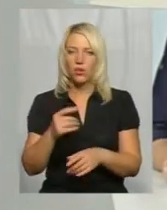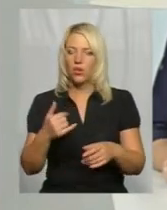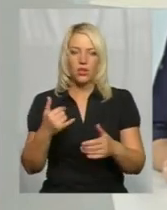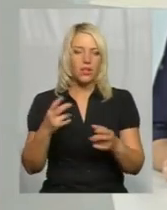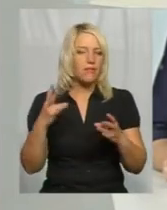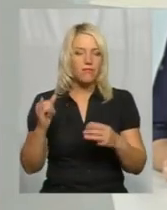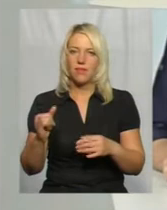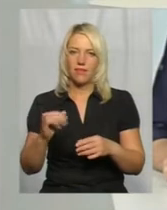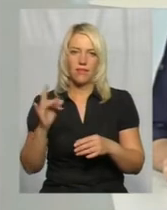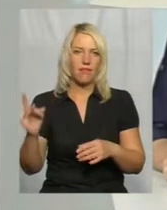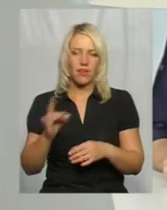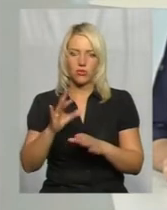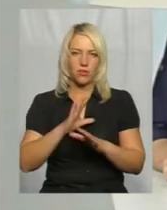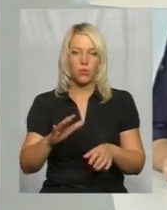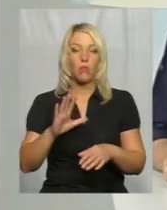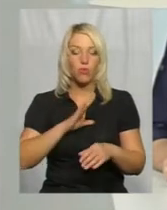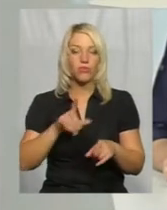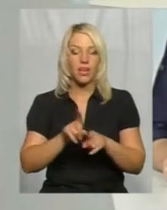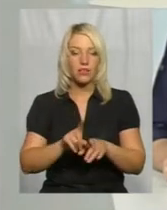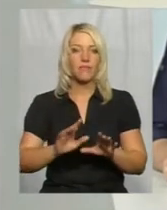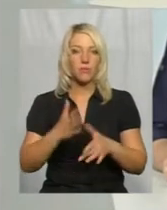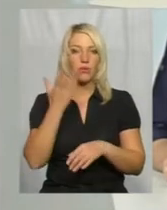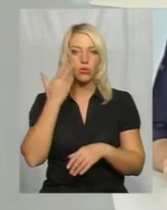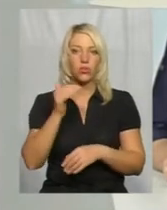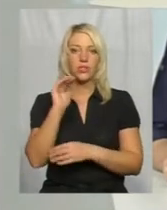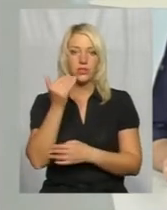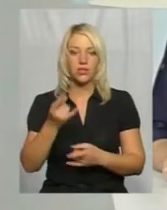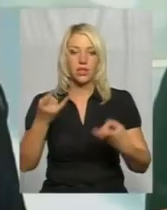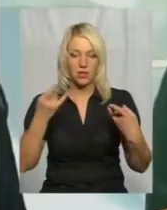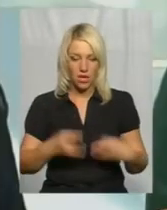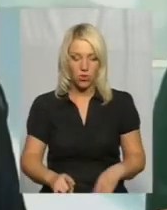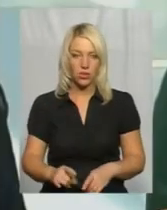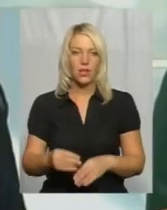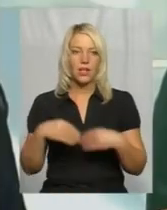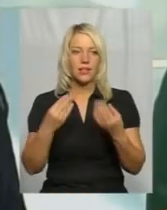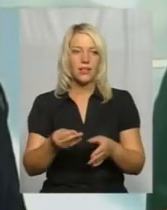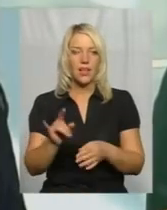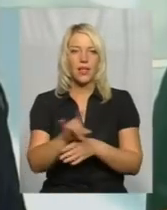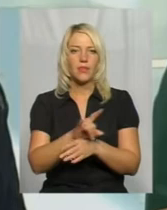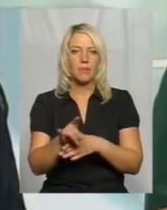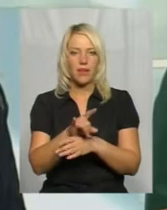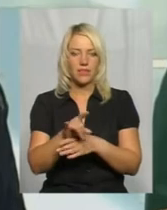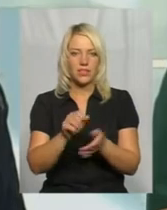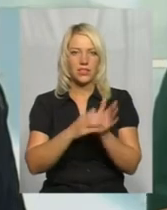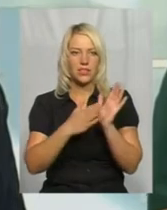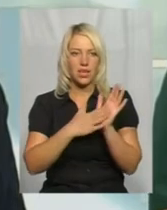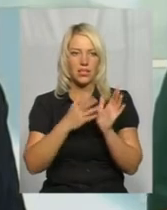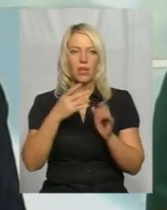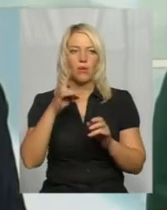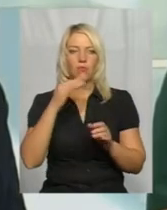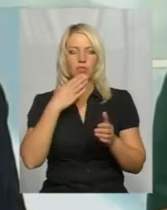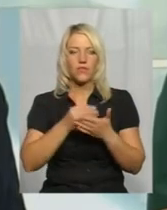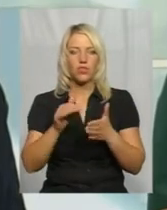Був випадок, коли жінка народила в нас, прийшла в закладі, дала неправдиві дані про своє